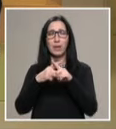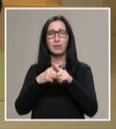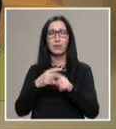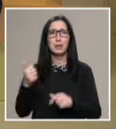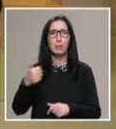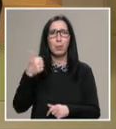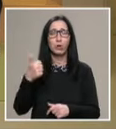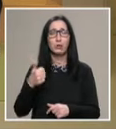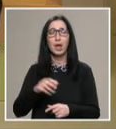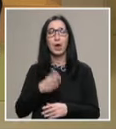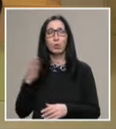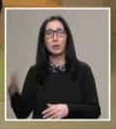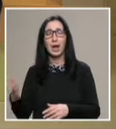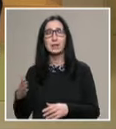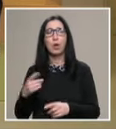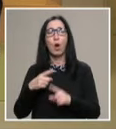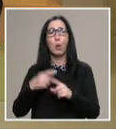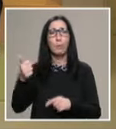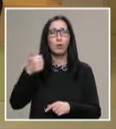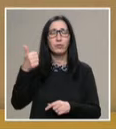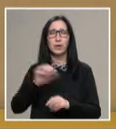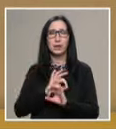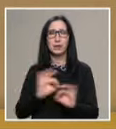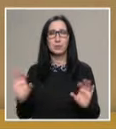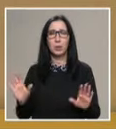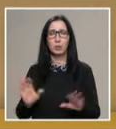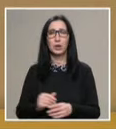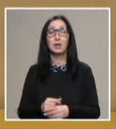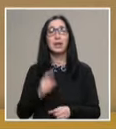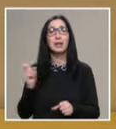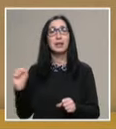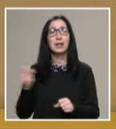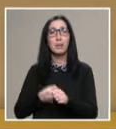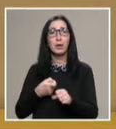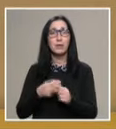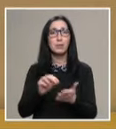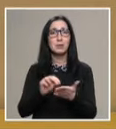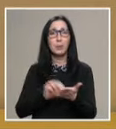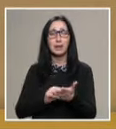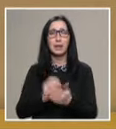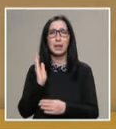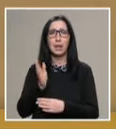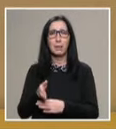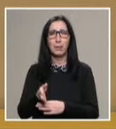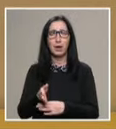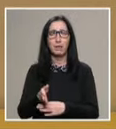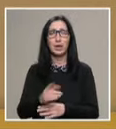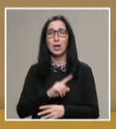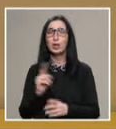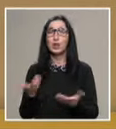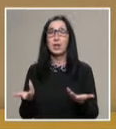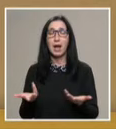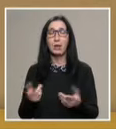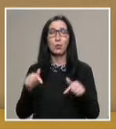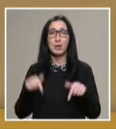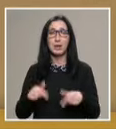за подвиг, отясно подвига изпълнен. И направи им сметката най-правата, че